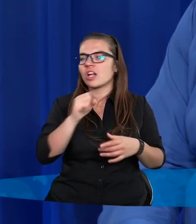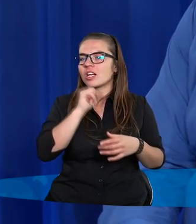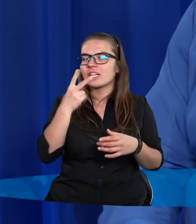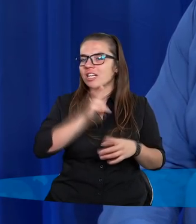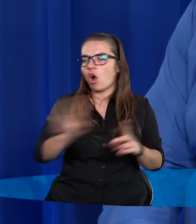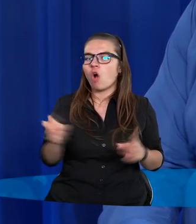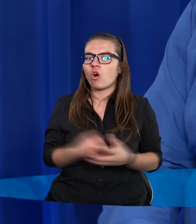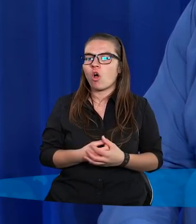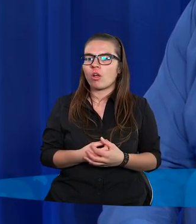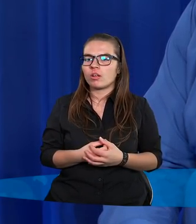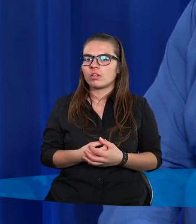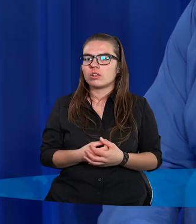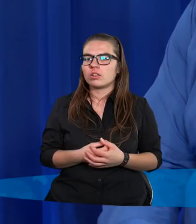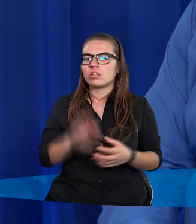nikogo?